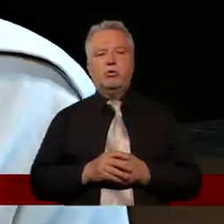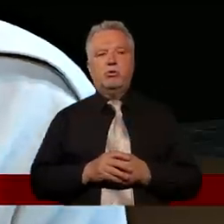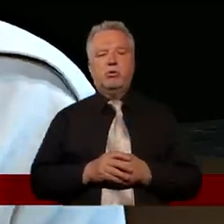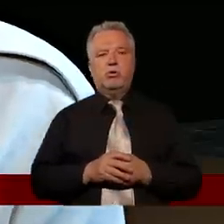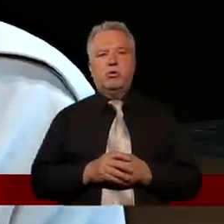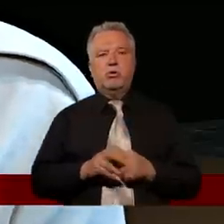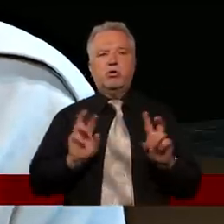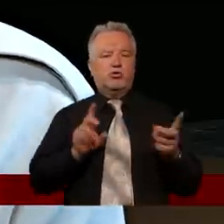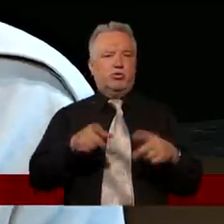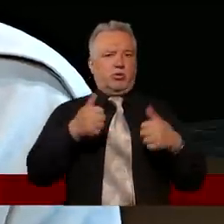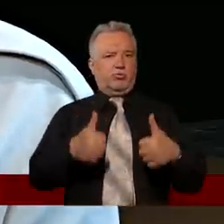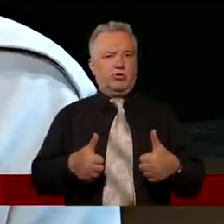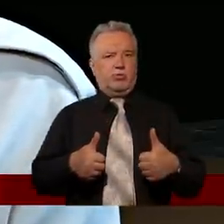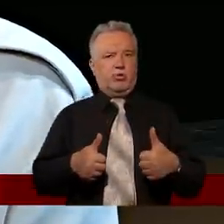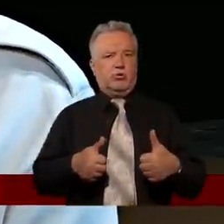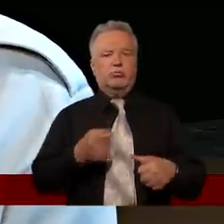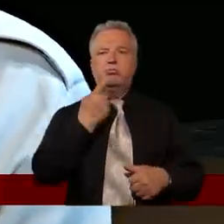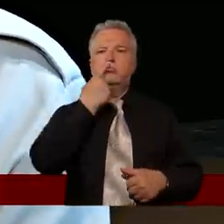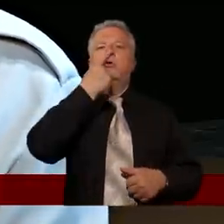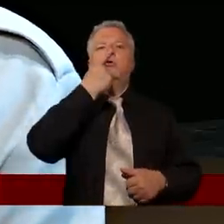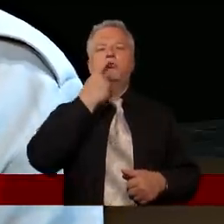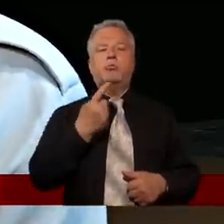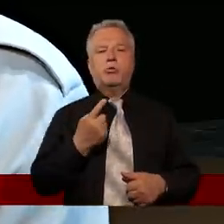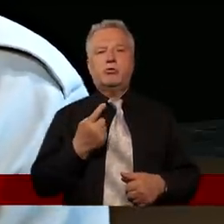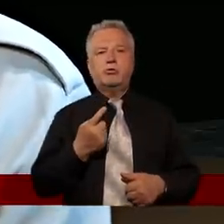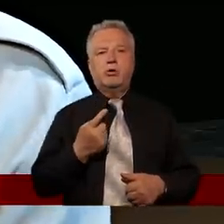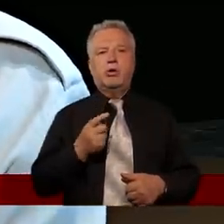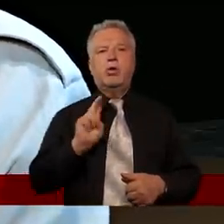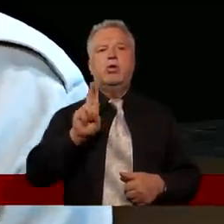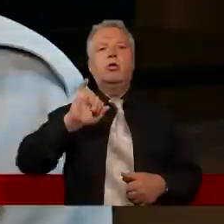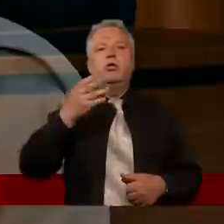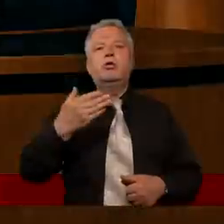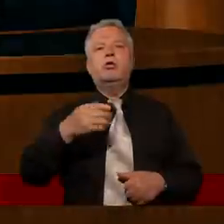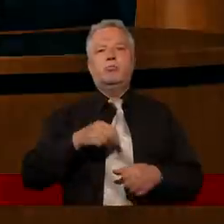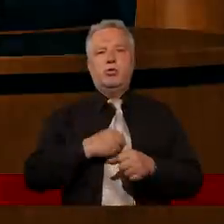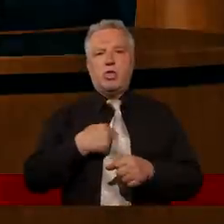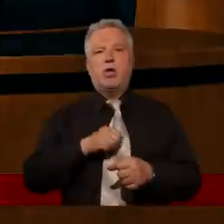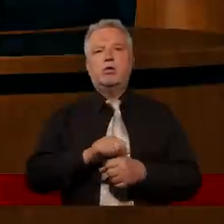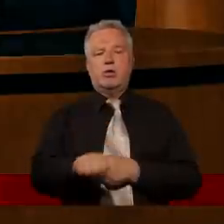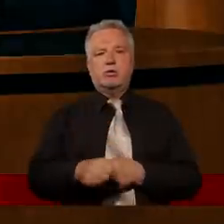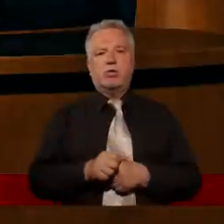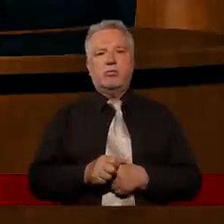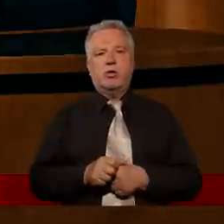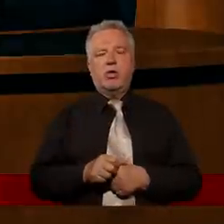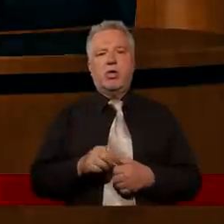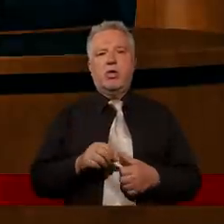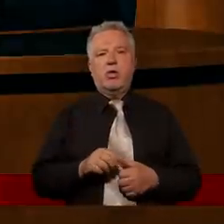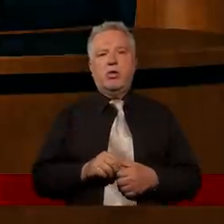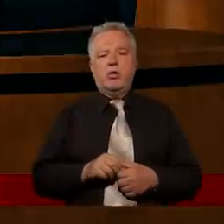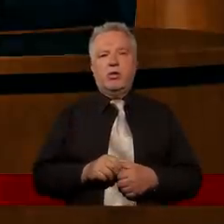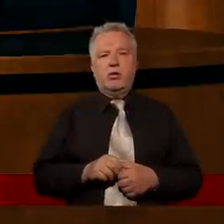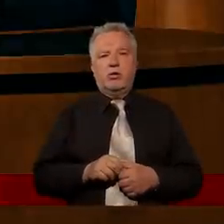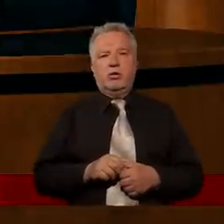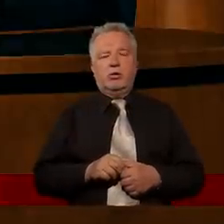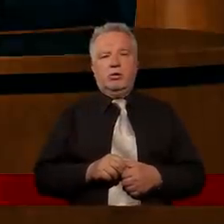Skąd ta postawa z zarozumiałości i tego, kim ja jestem? Chrześcijanom, czy nawet tym dzieciom Bożym w korolestwie Bożym